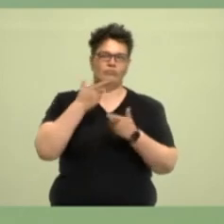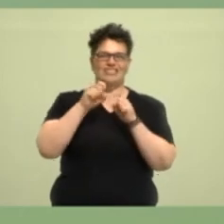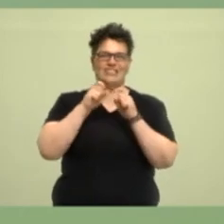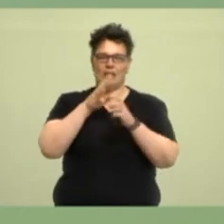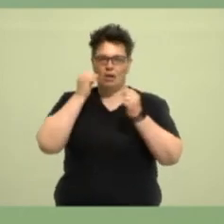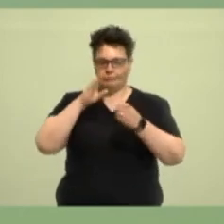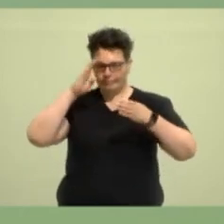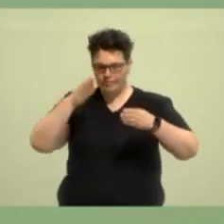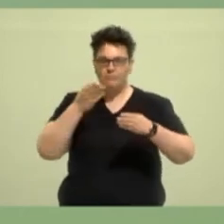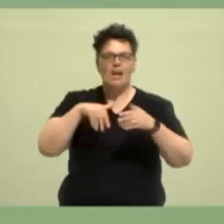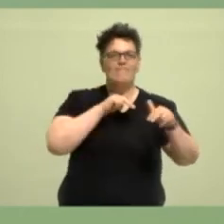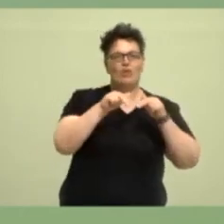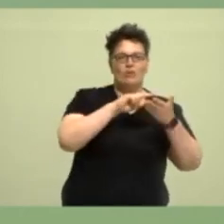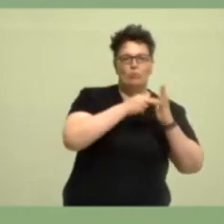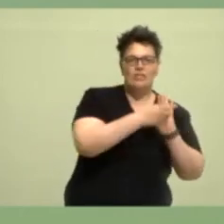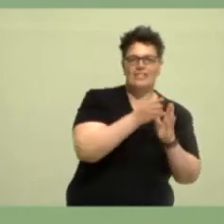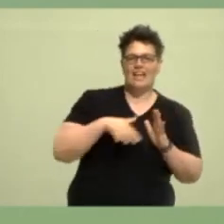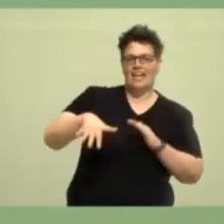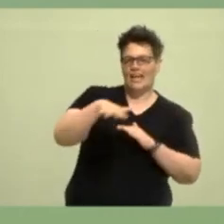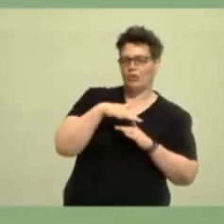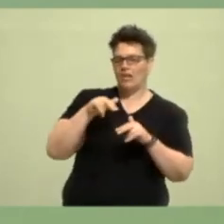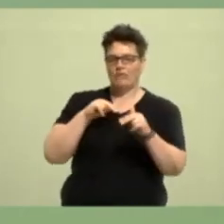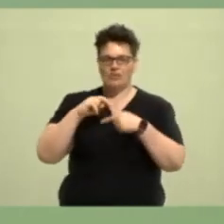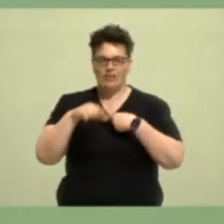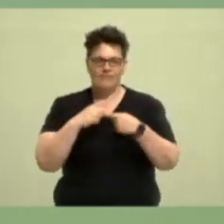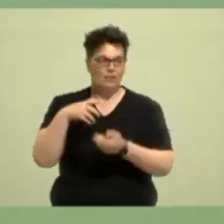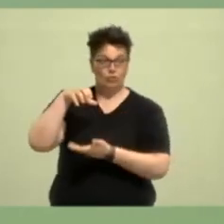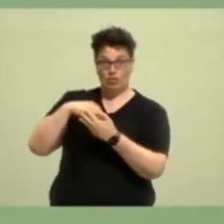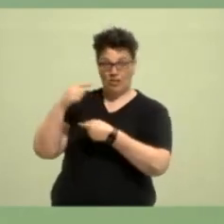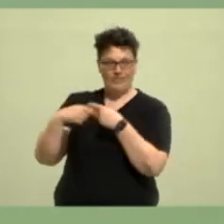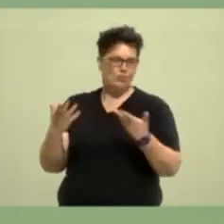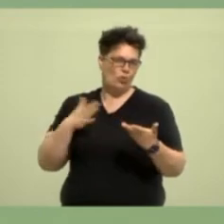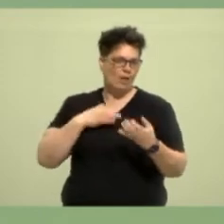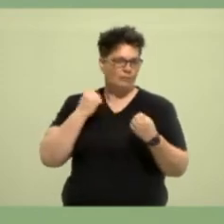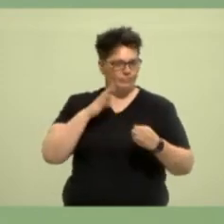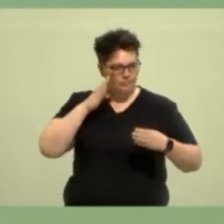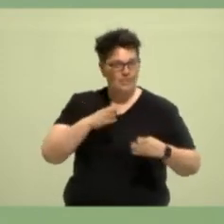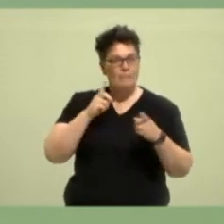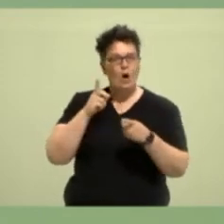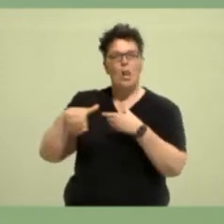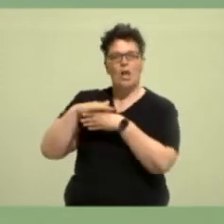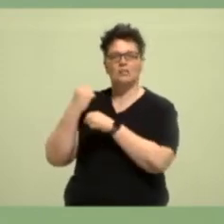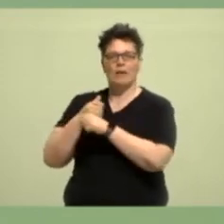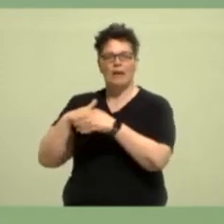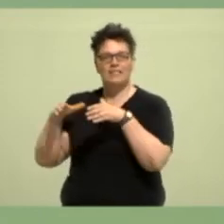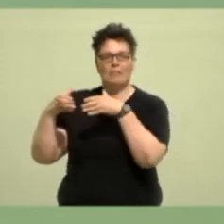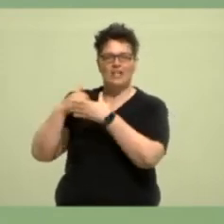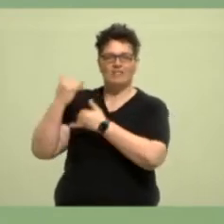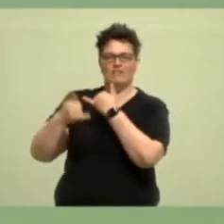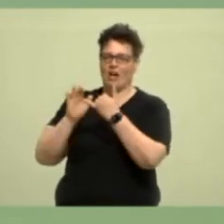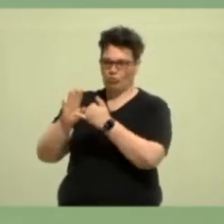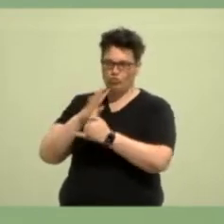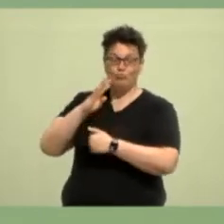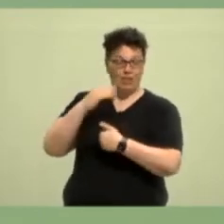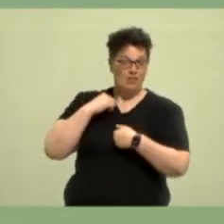Wirtschaftspolitik, regionale Wirtschaftsentwicklung und Stadtentwicklung liegen. Aber ich bin auch Sprecherin der Landesarbeitsgemeinschaft Frauen und ich bin